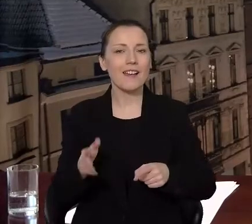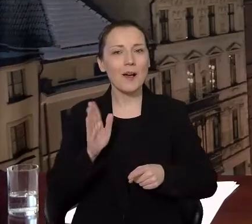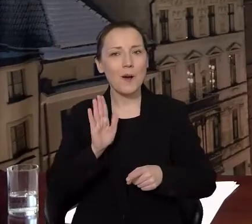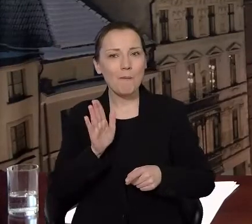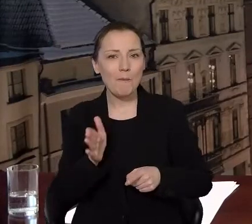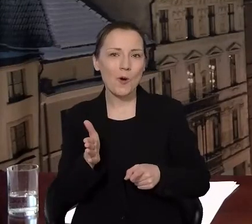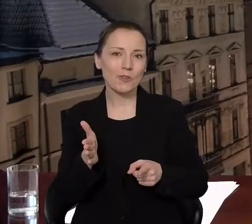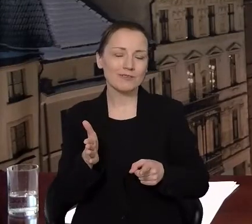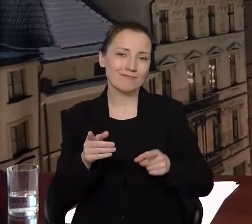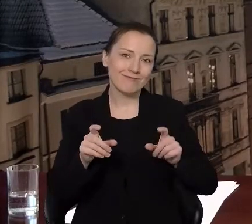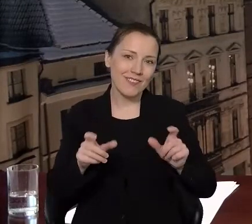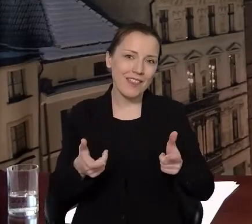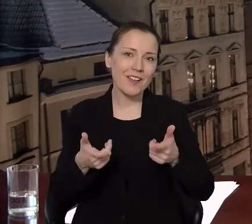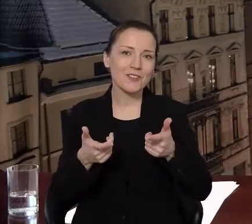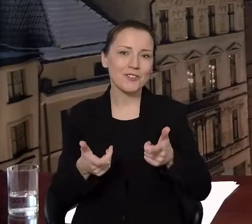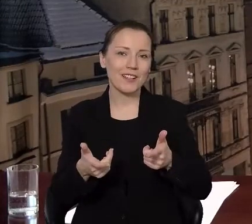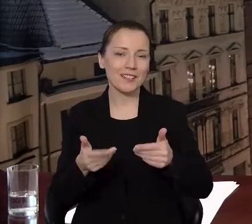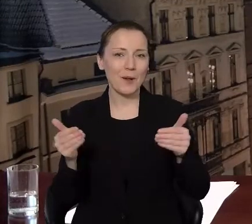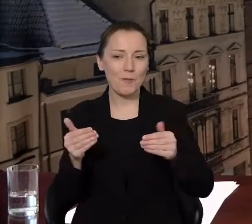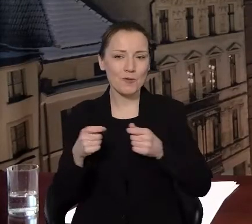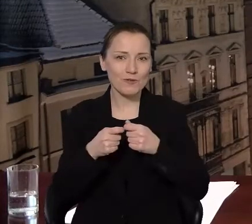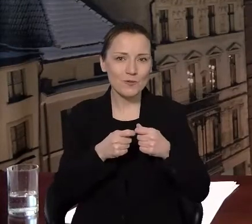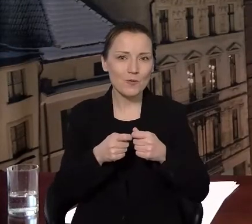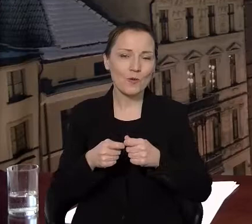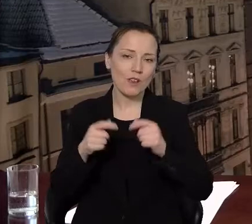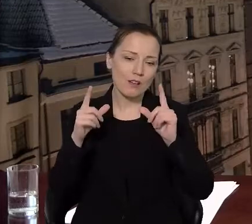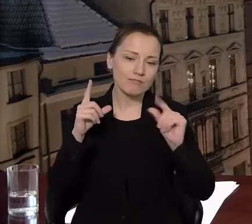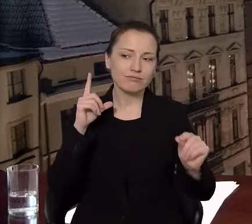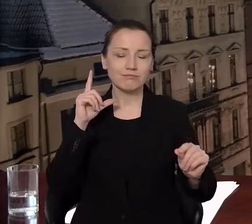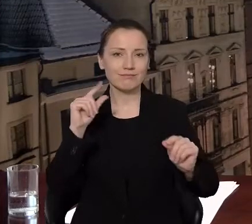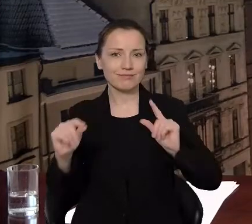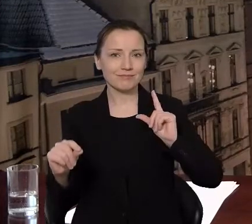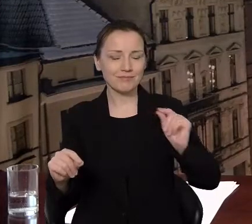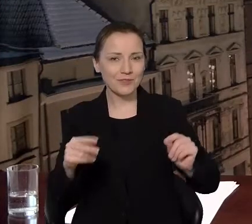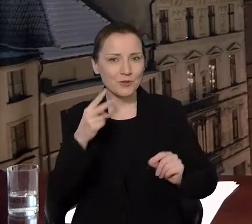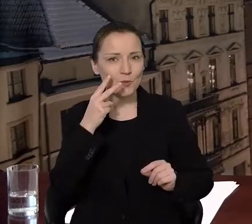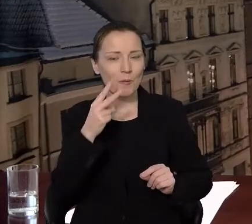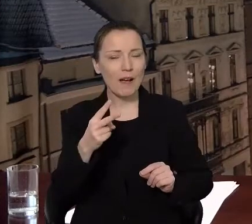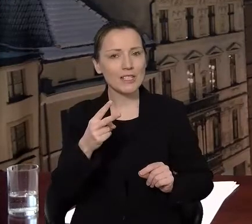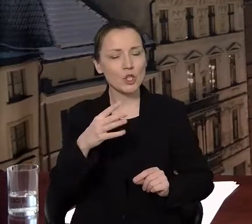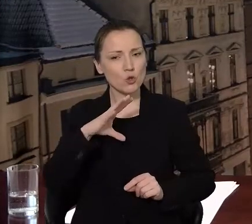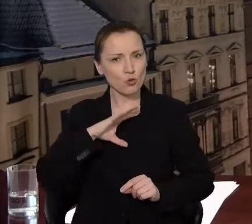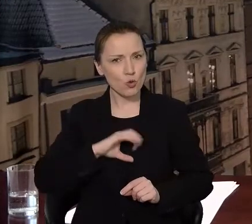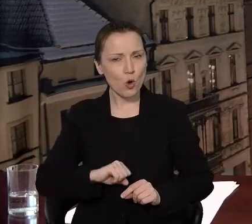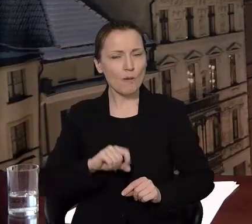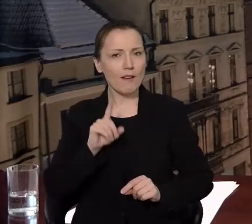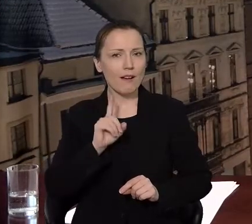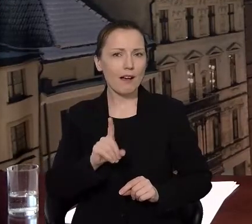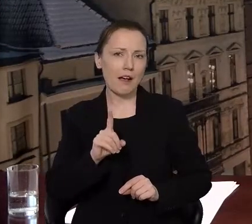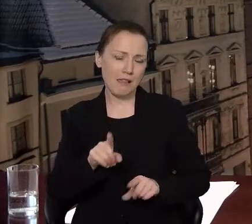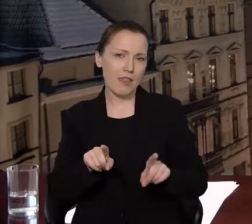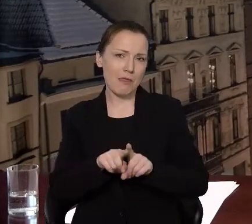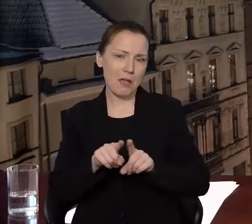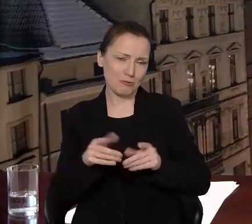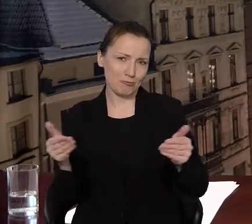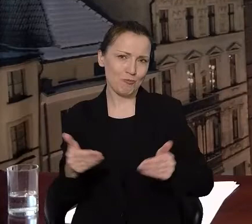pewnie jakieś wydarzenia typu pójdziemy gdzieś wspólnie coś zobaczyć skromniej, ale to nie znaczy, że też nie może